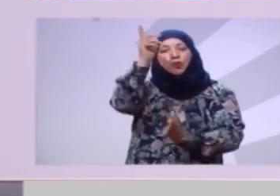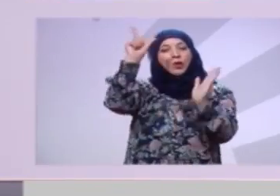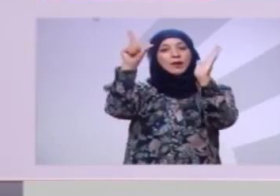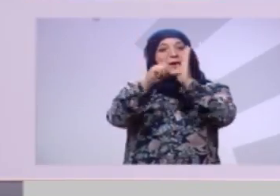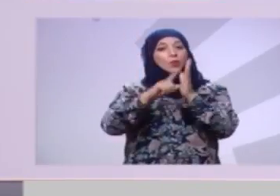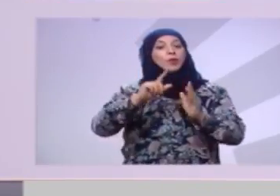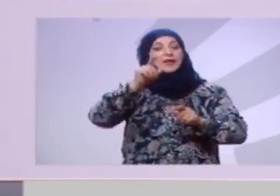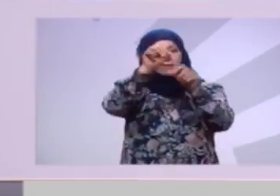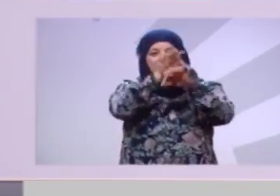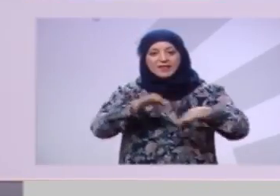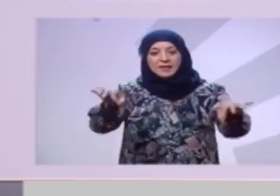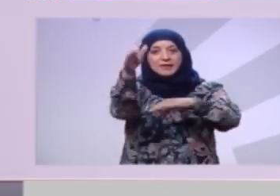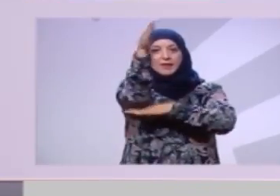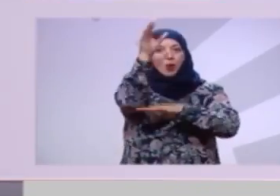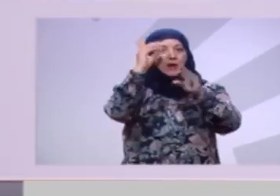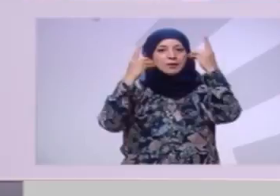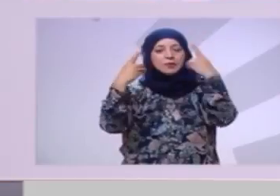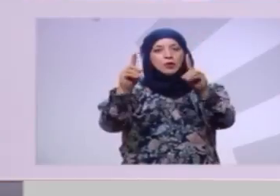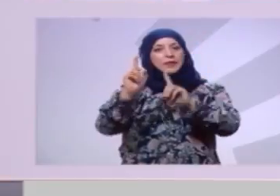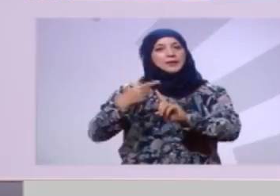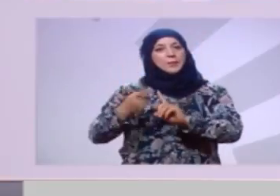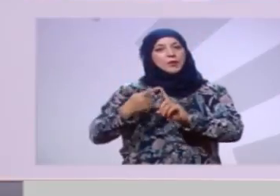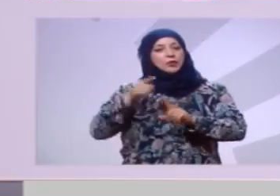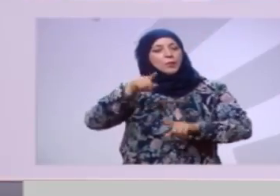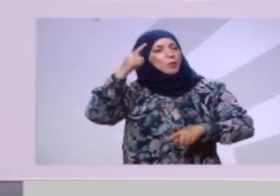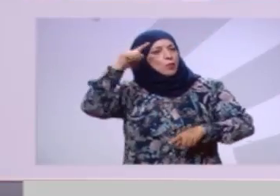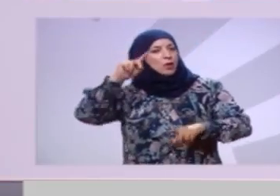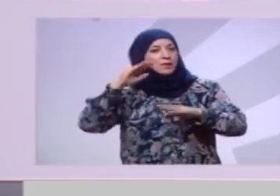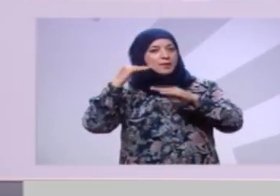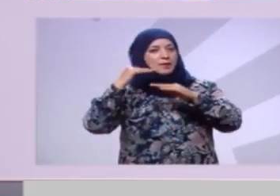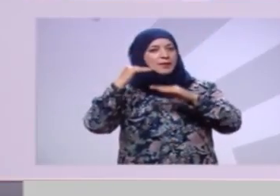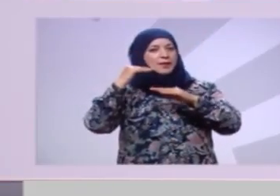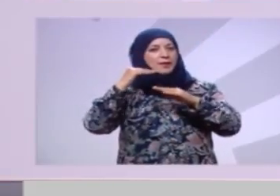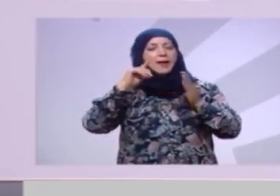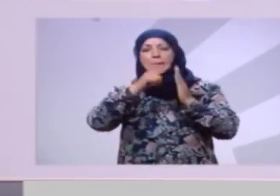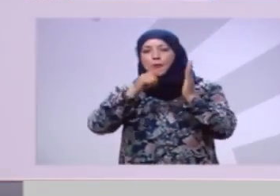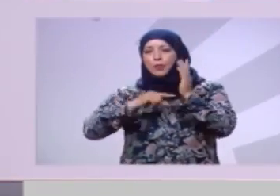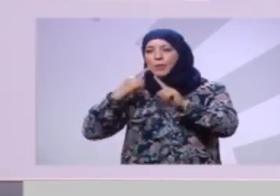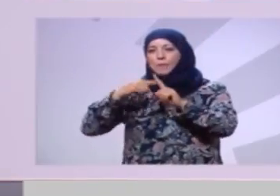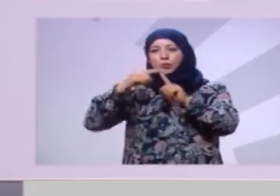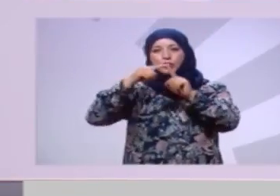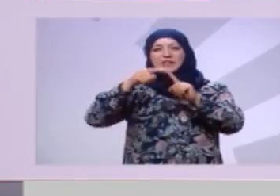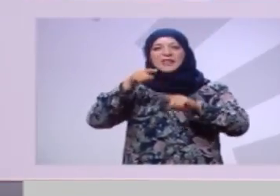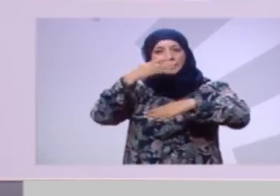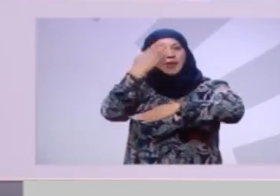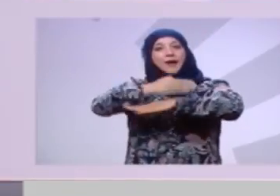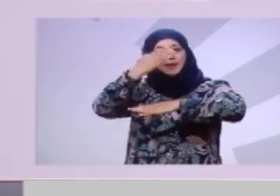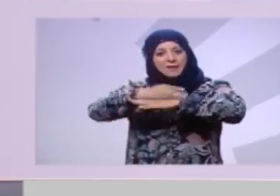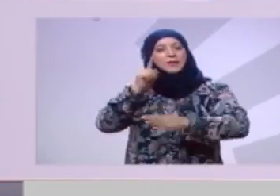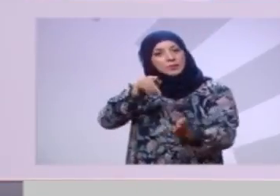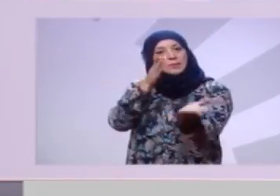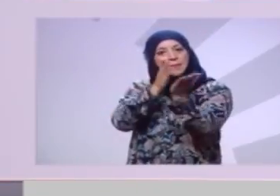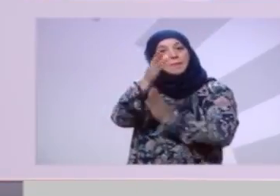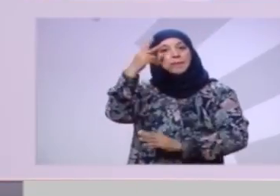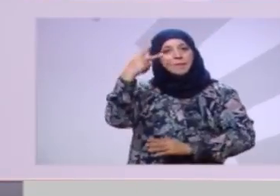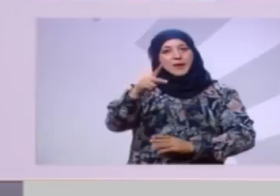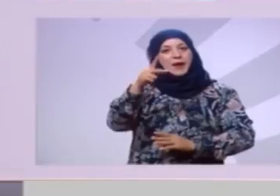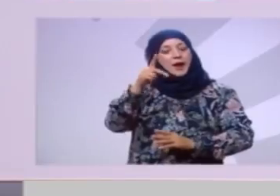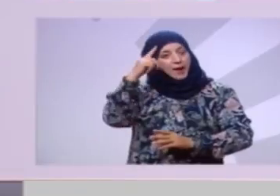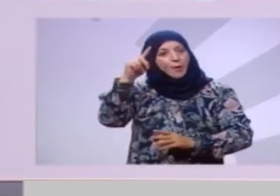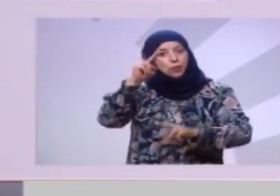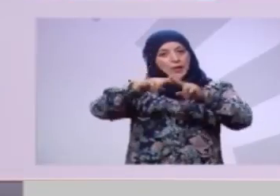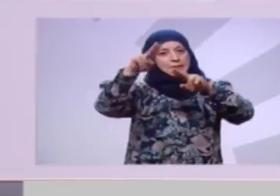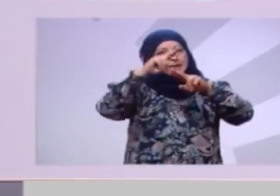اطار دولة ديمقراطية لانه الامكانيات الهيلة اللي تمتع بها الجهة من حقها وتخول لها بش